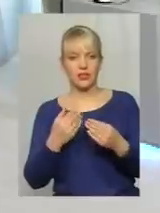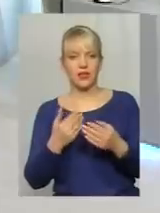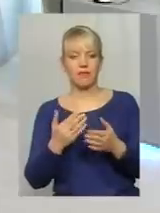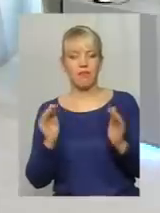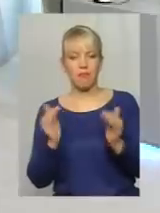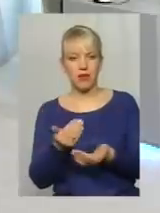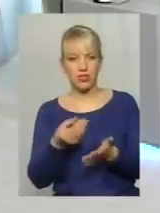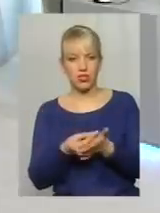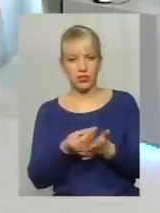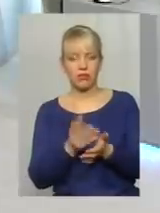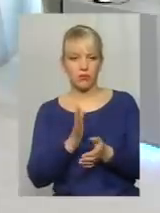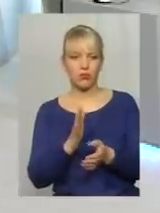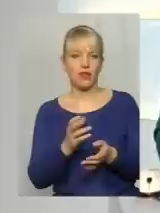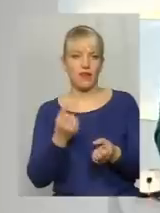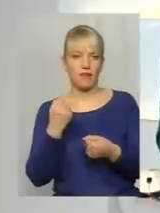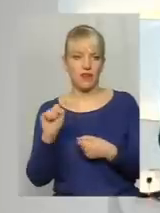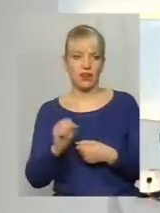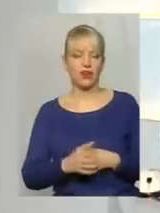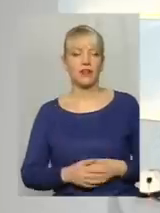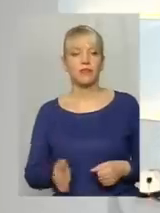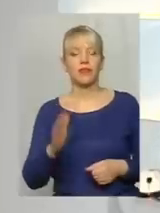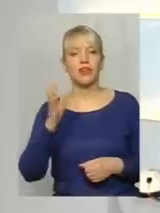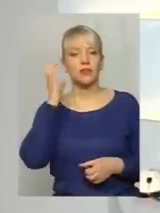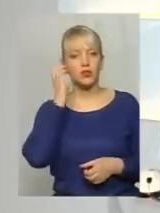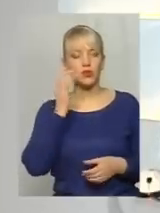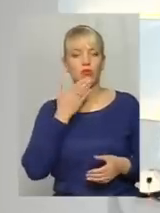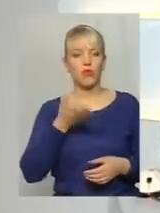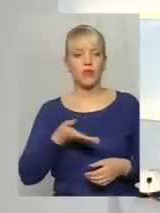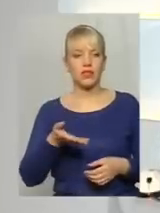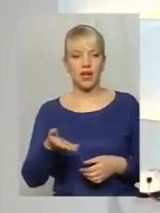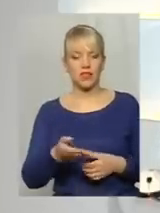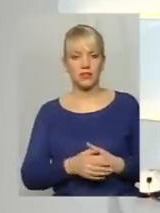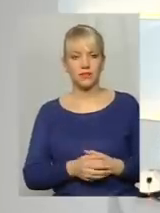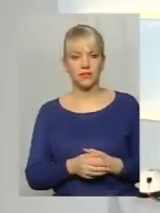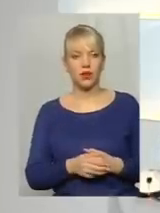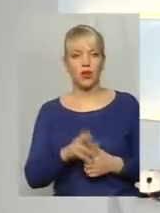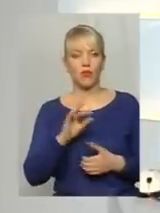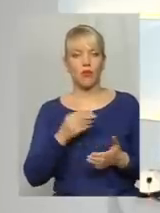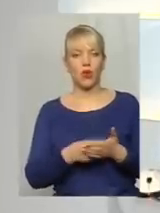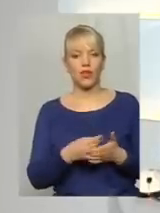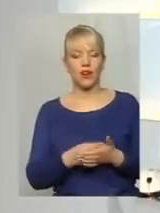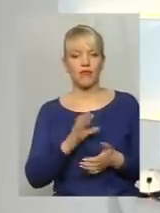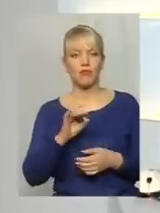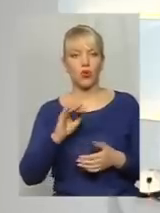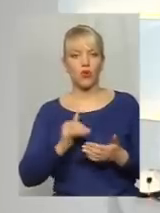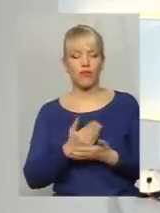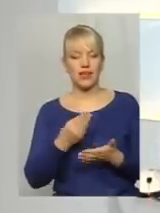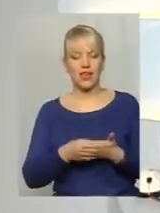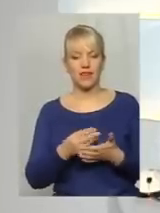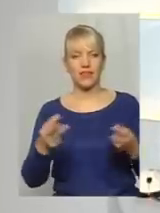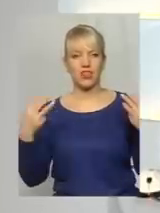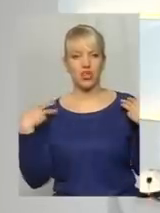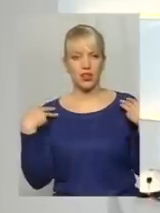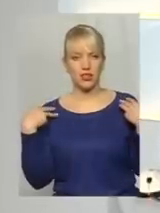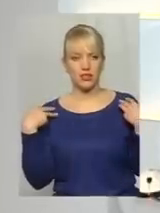по суті, і виграє. Давайте ми послухаємо коментар саме про тариф, про новий тариф начальника